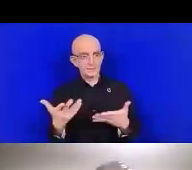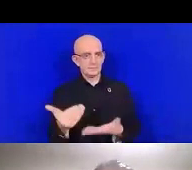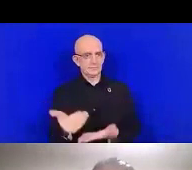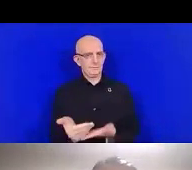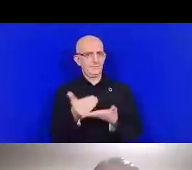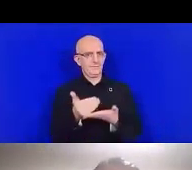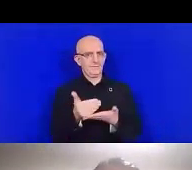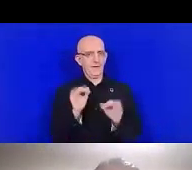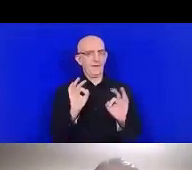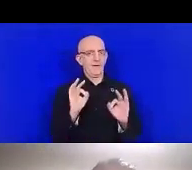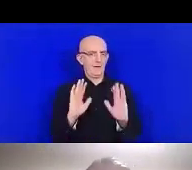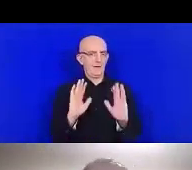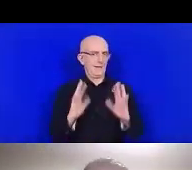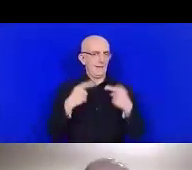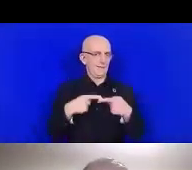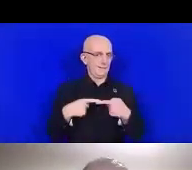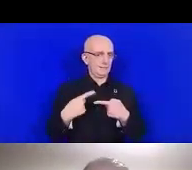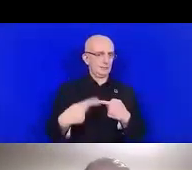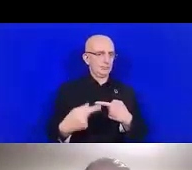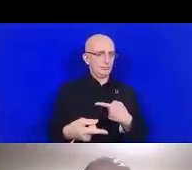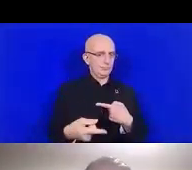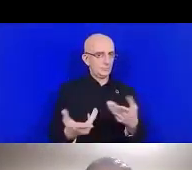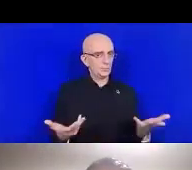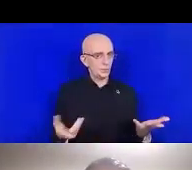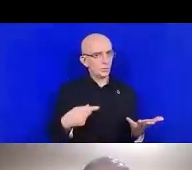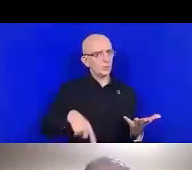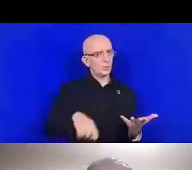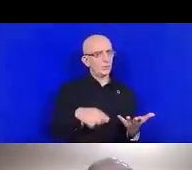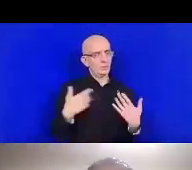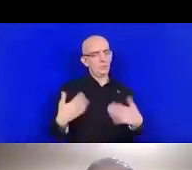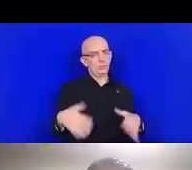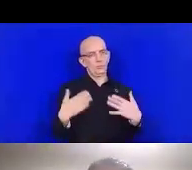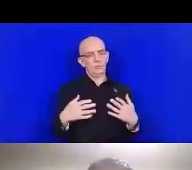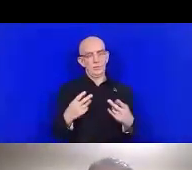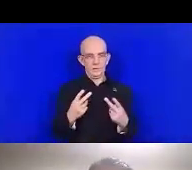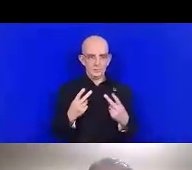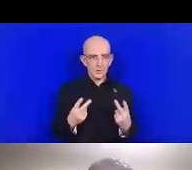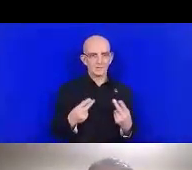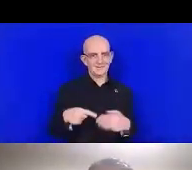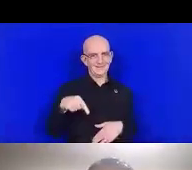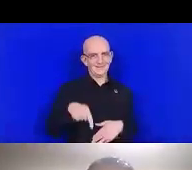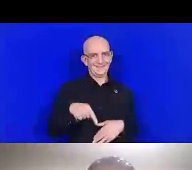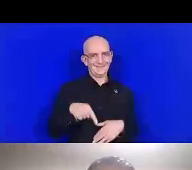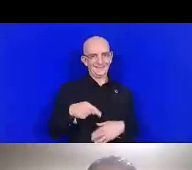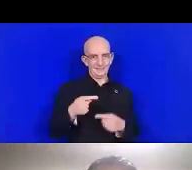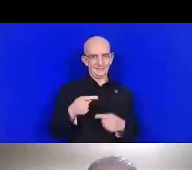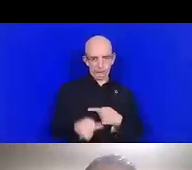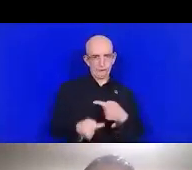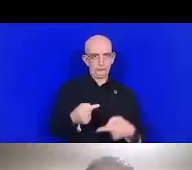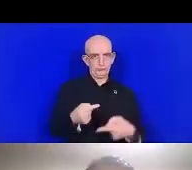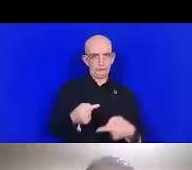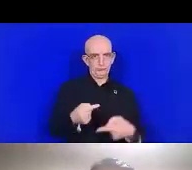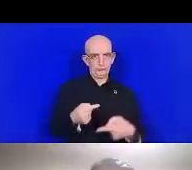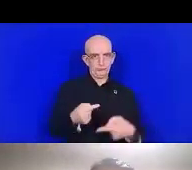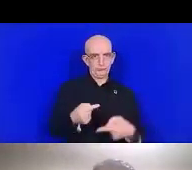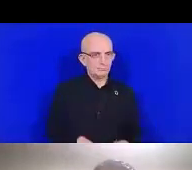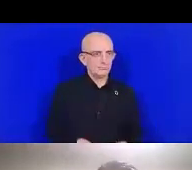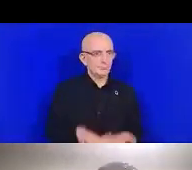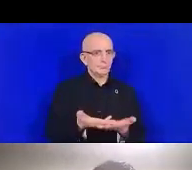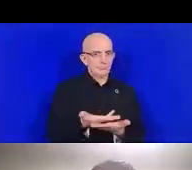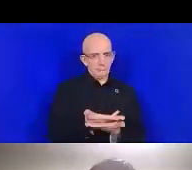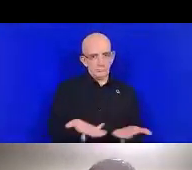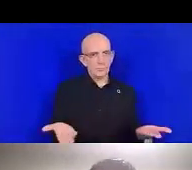et donc fondamental et vital pour nous d'insister sur ce